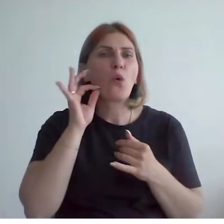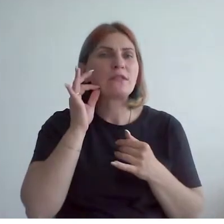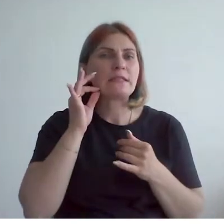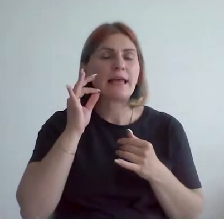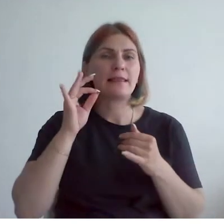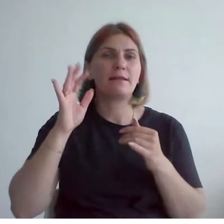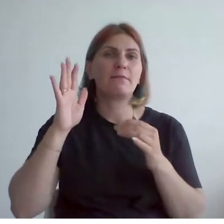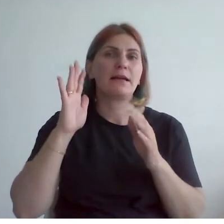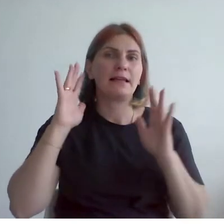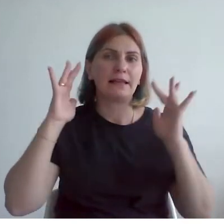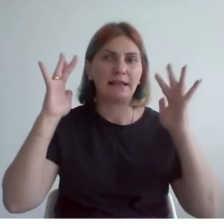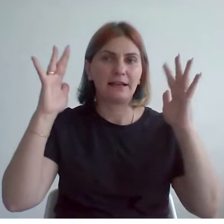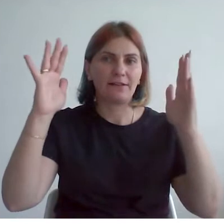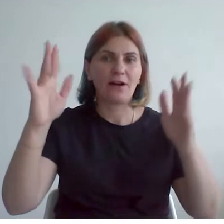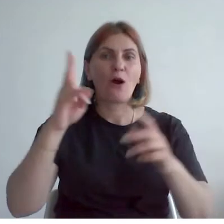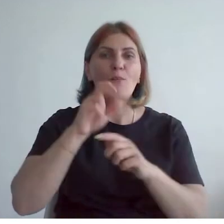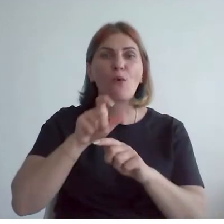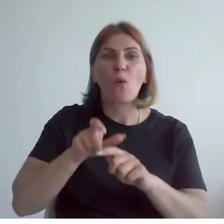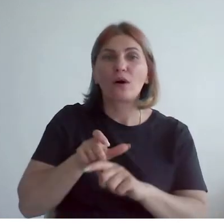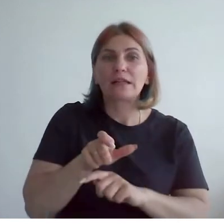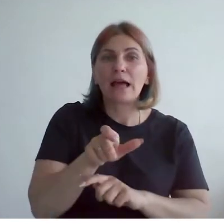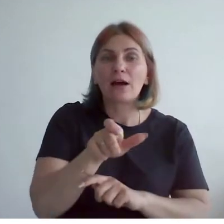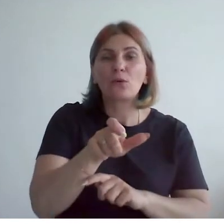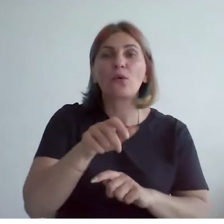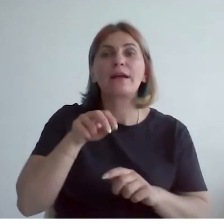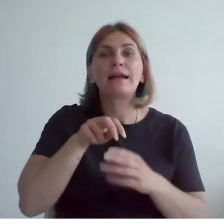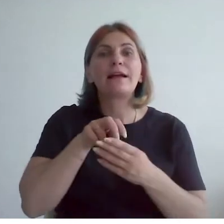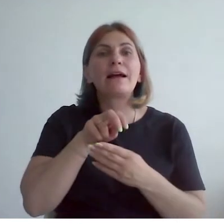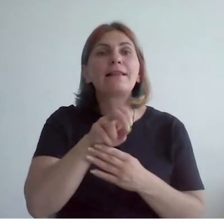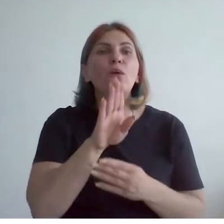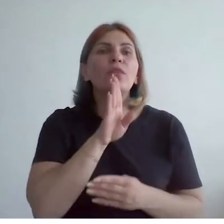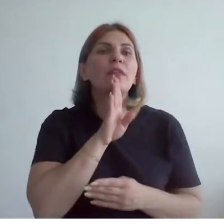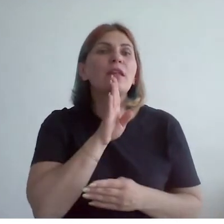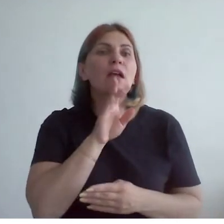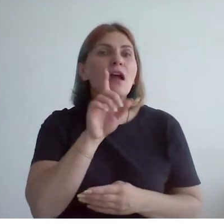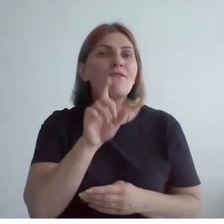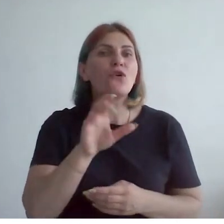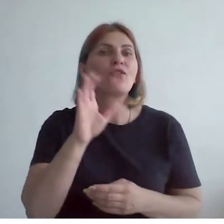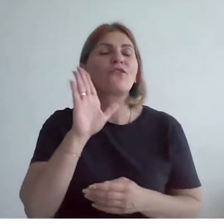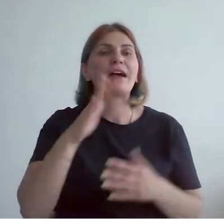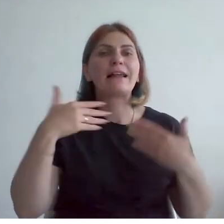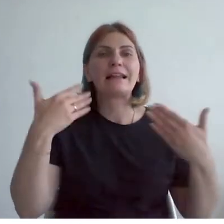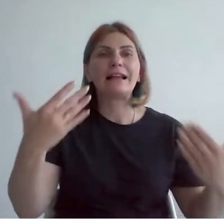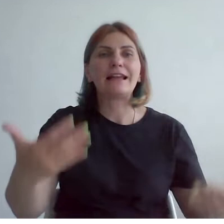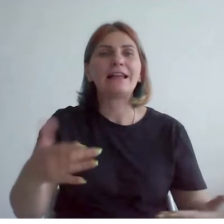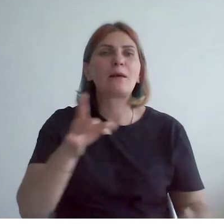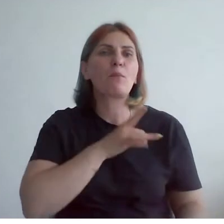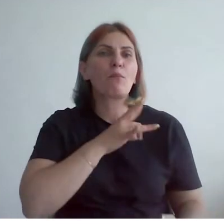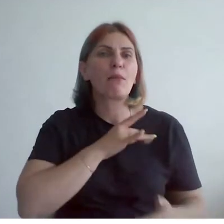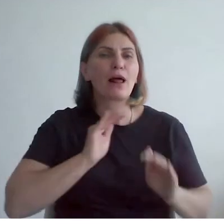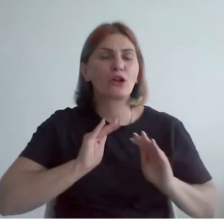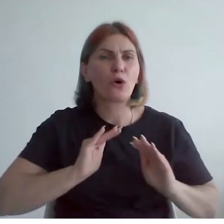тропу, по которой идет в сторону зрителя девушка в длинной белой юбке, красном таком